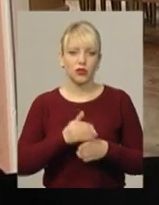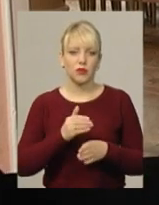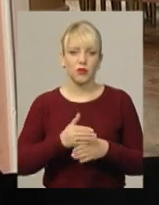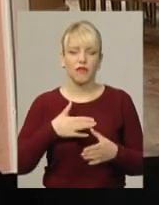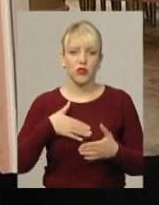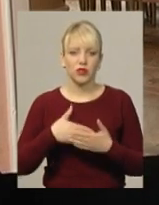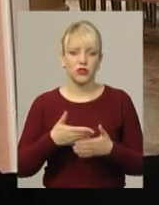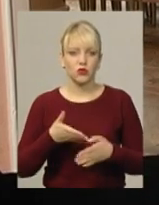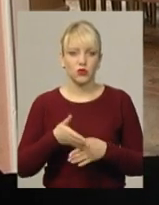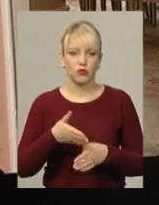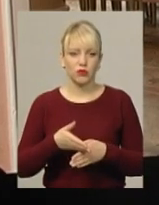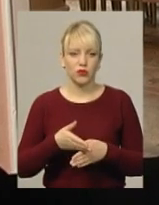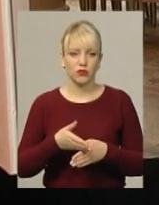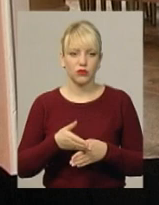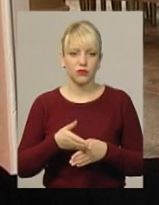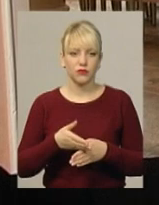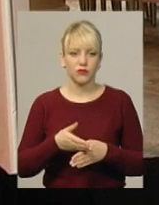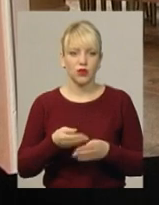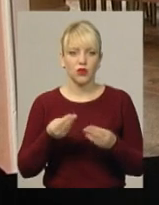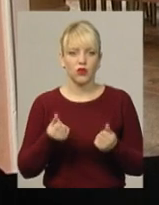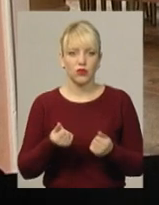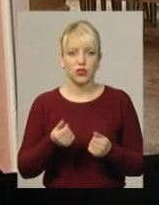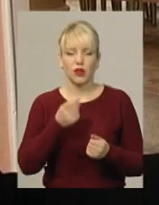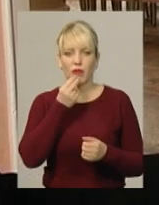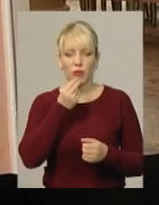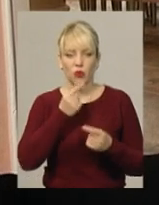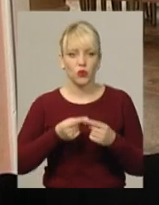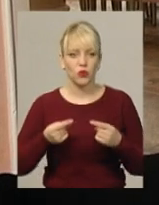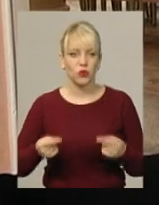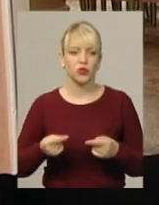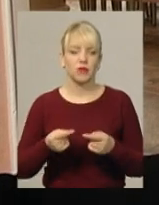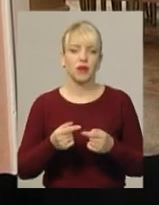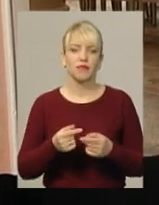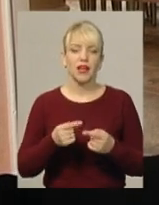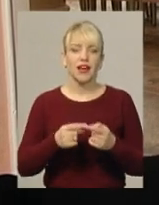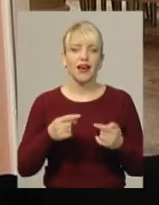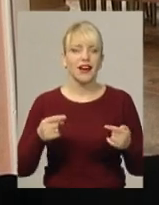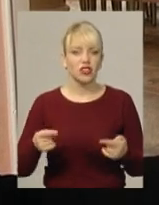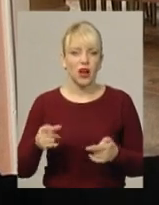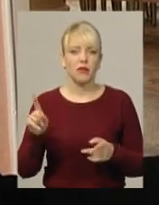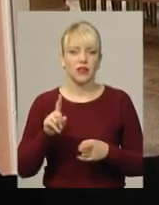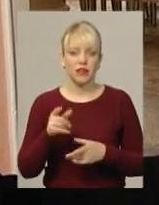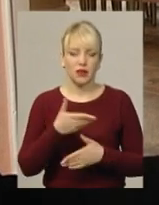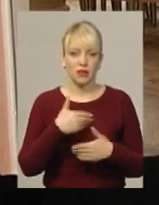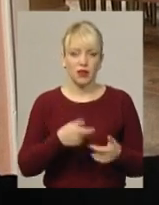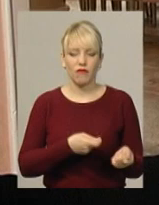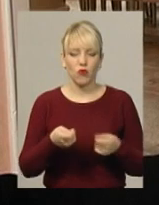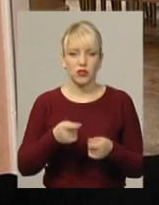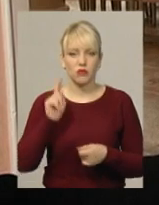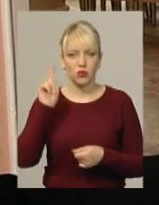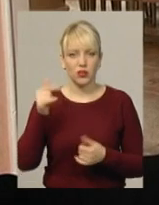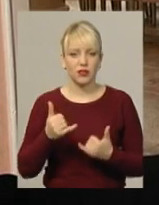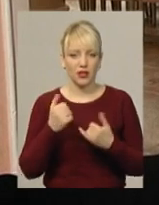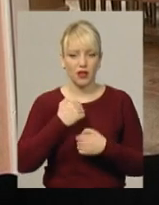волонтерською допомогою, грошима, продуктами, речами, які ми возимо туди для